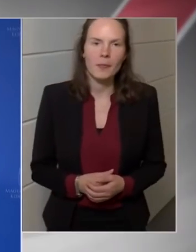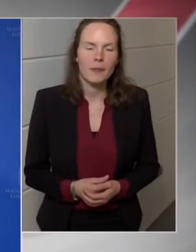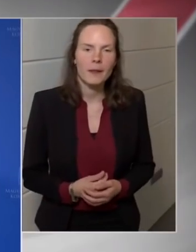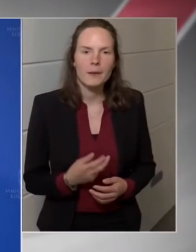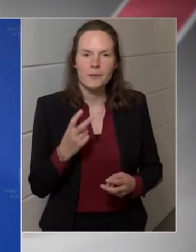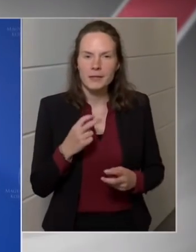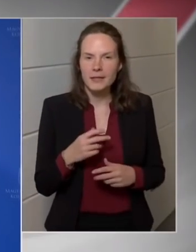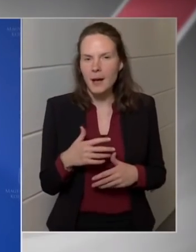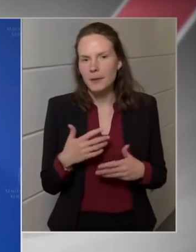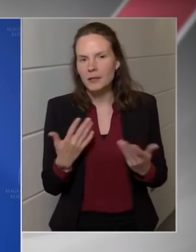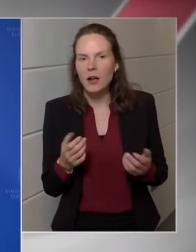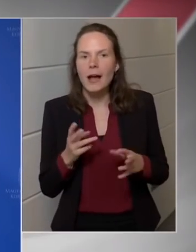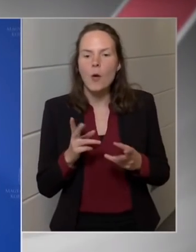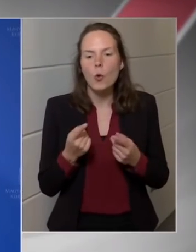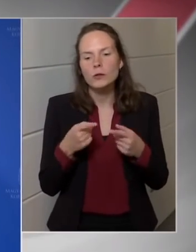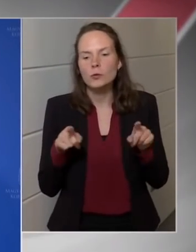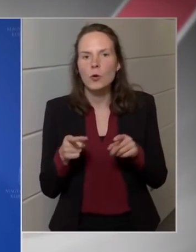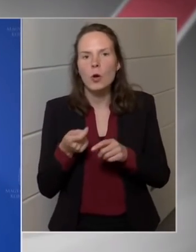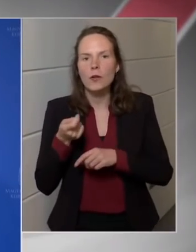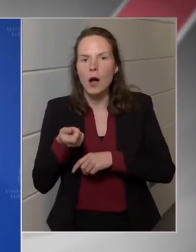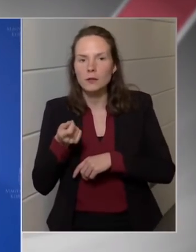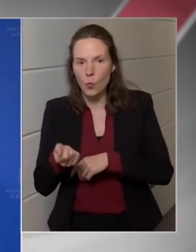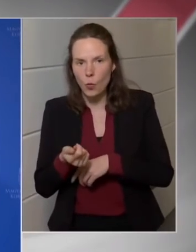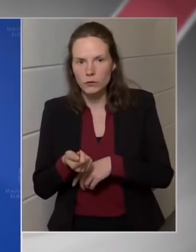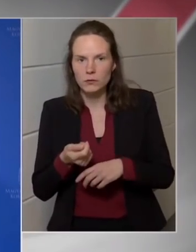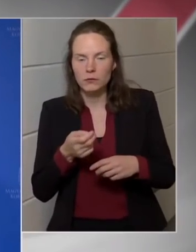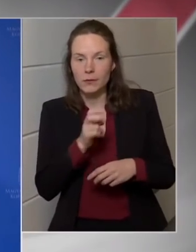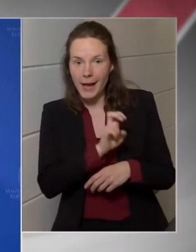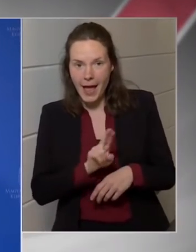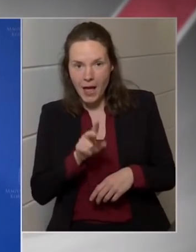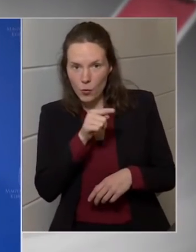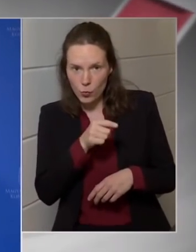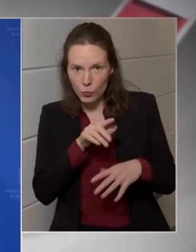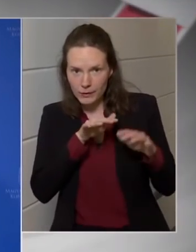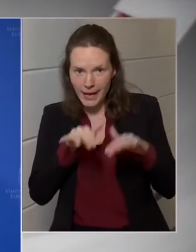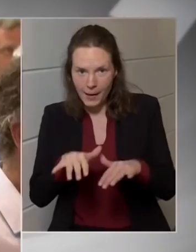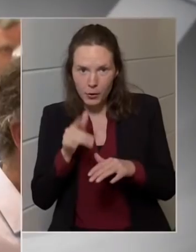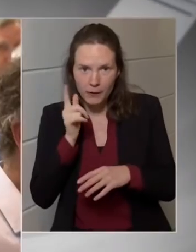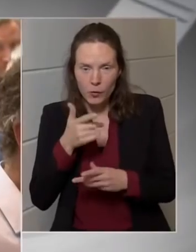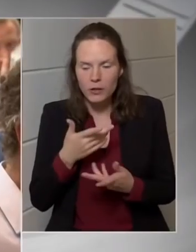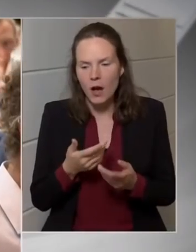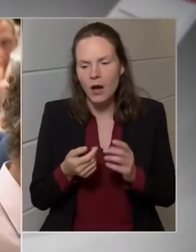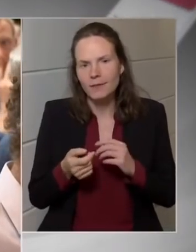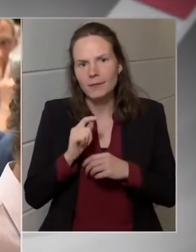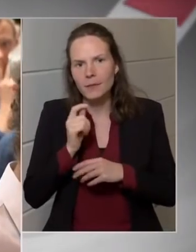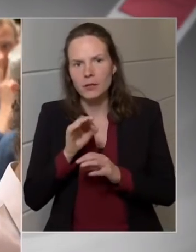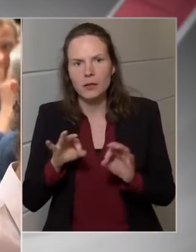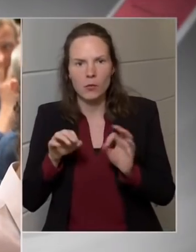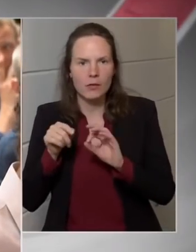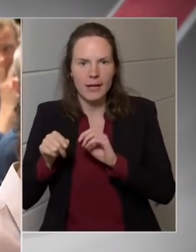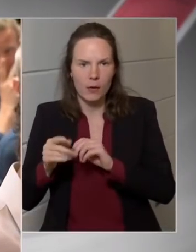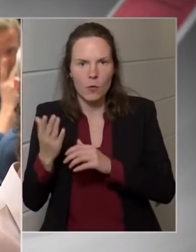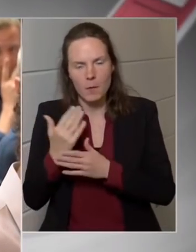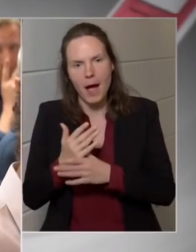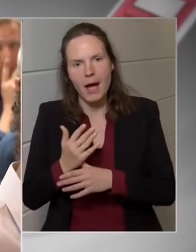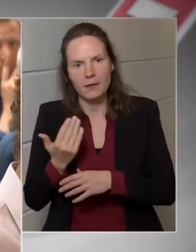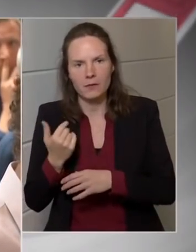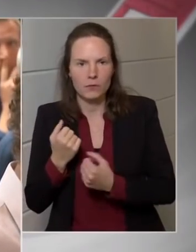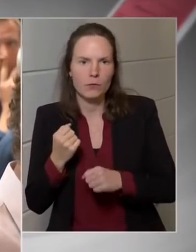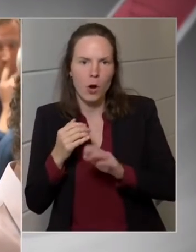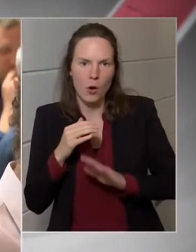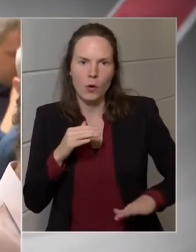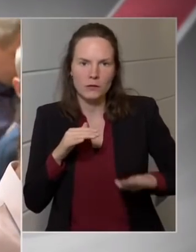vagyunk, olyan nagy gazdasági növekedési áldozatot ez sem jelent. Számítanak arra, hogy a különadókat